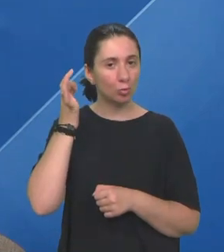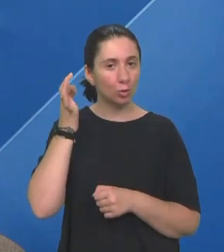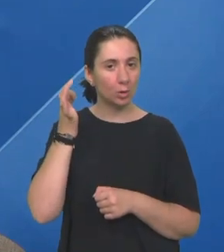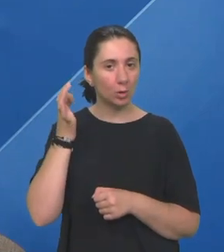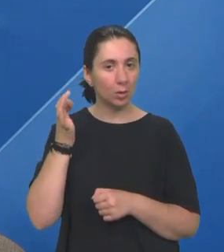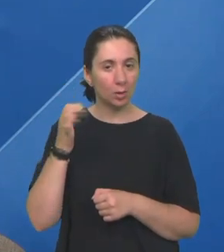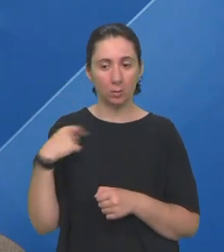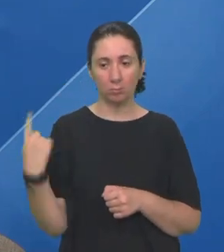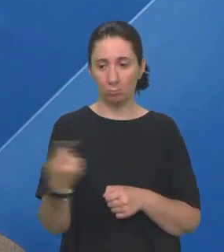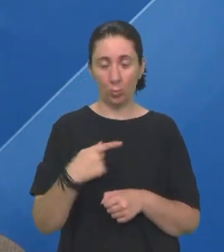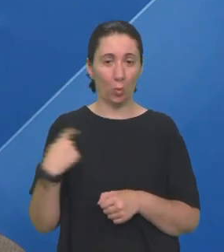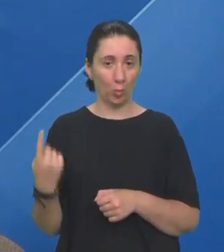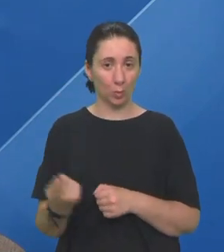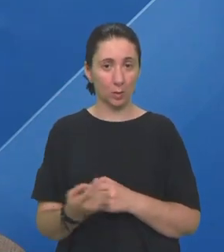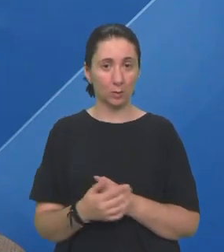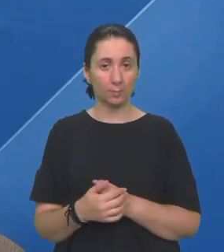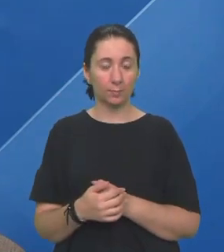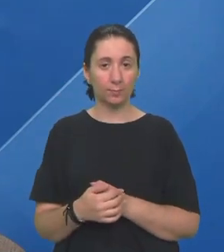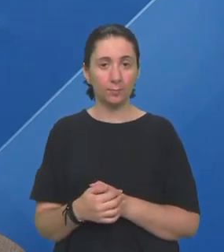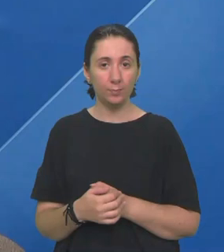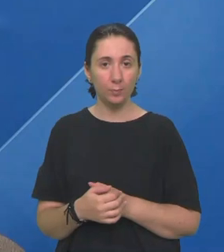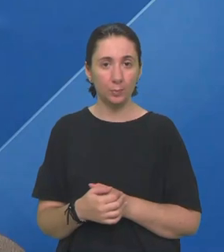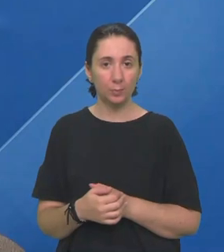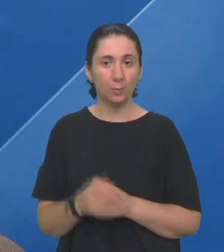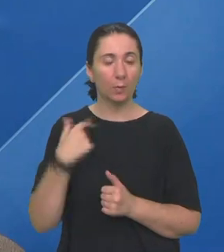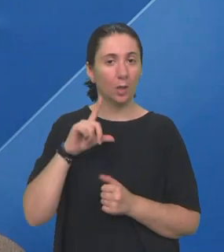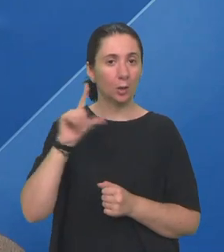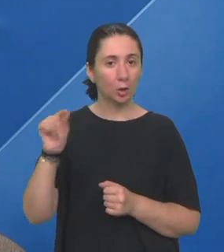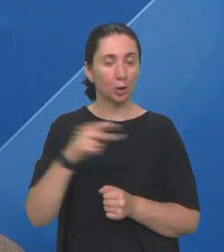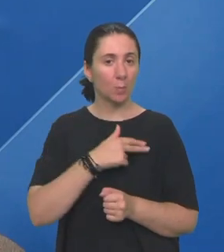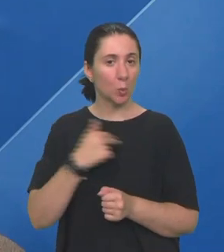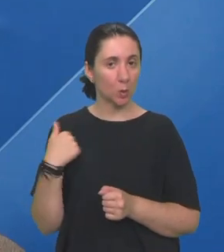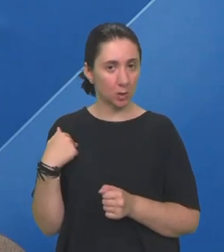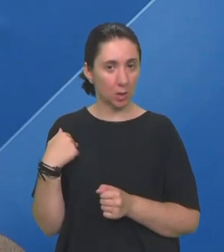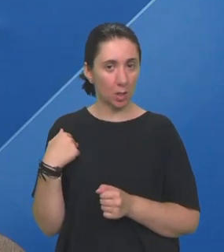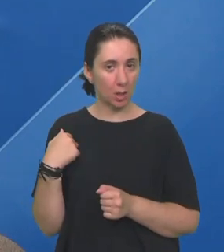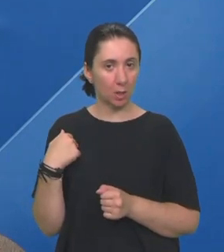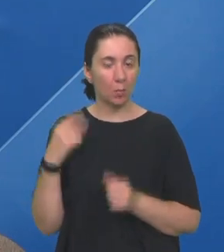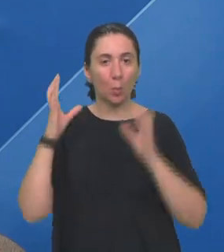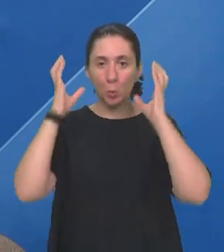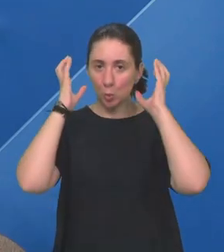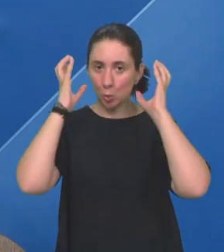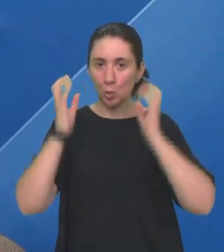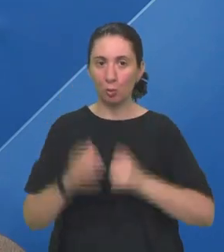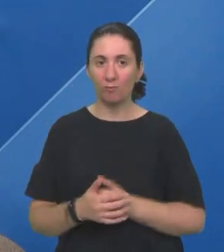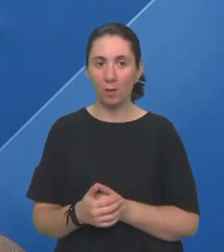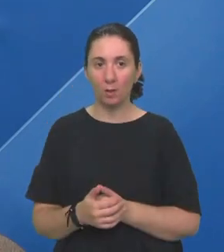oko sebe I onda sam išla u Zagreb U Suvog